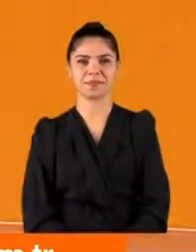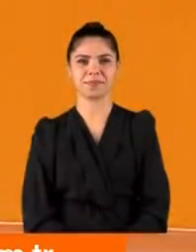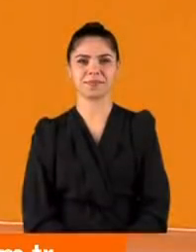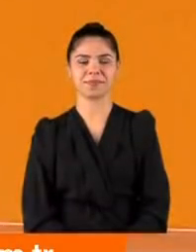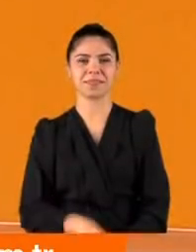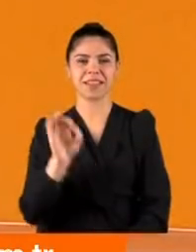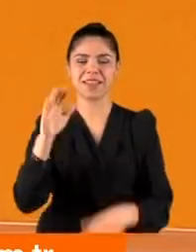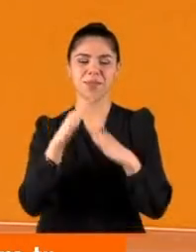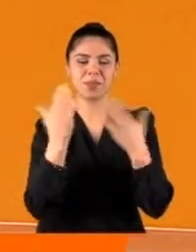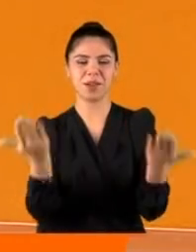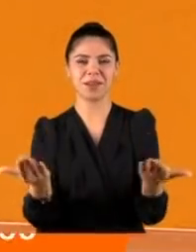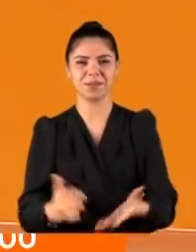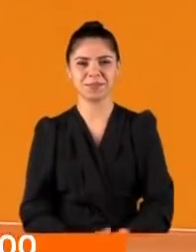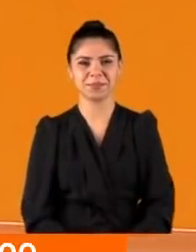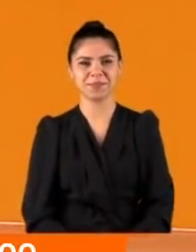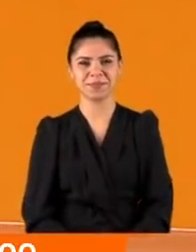Şimdi bir an.